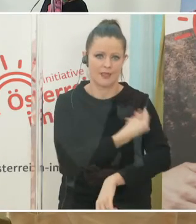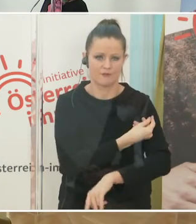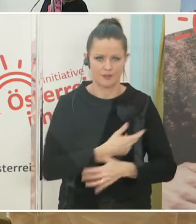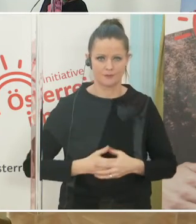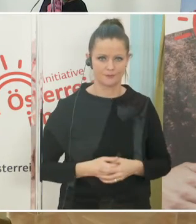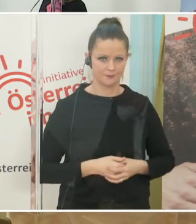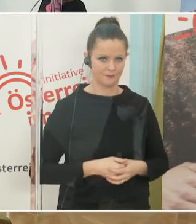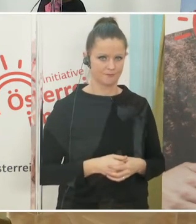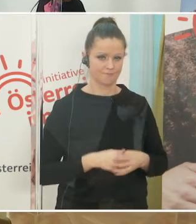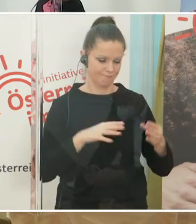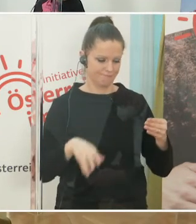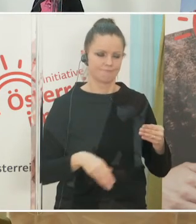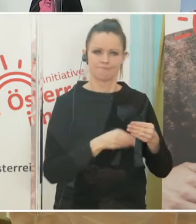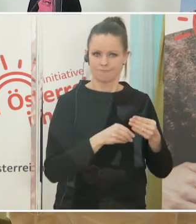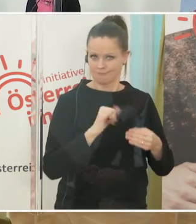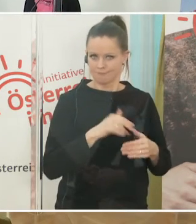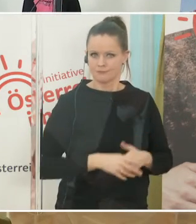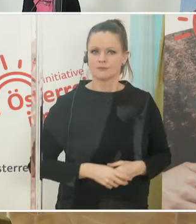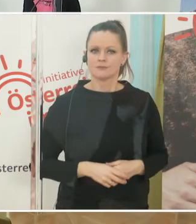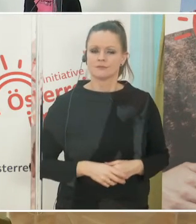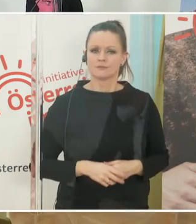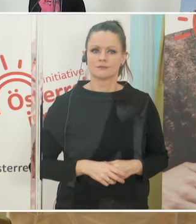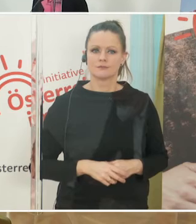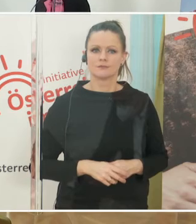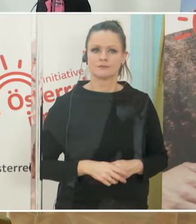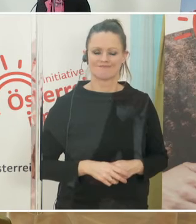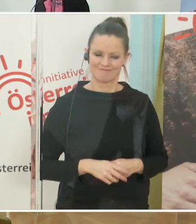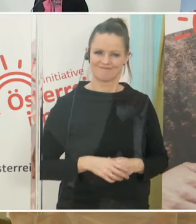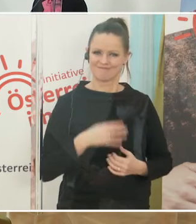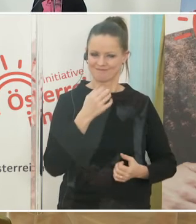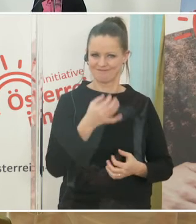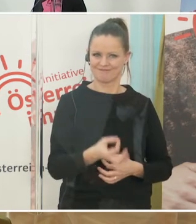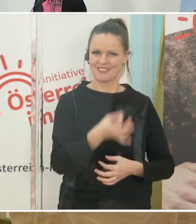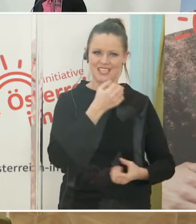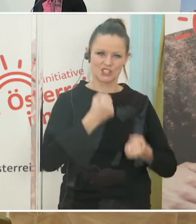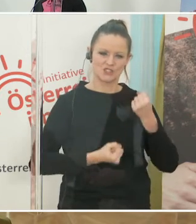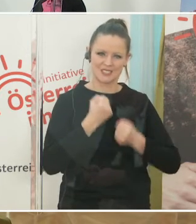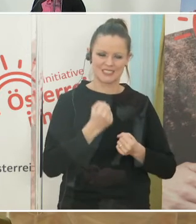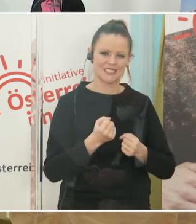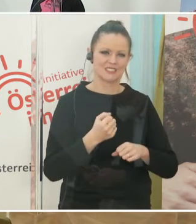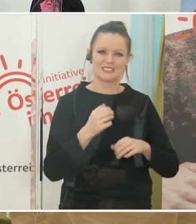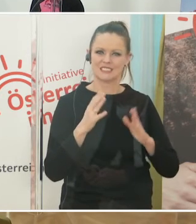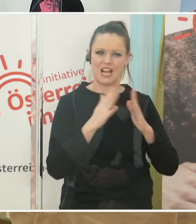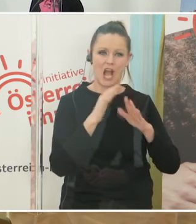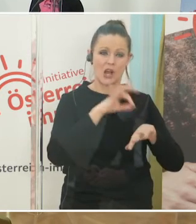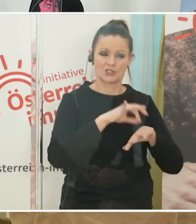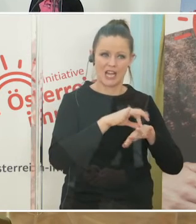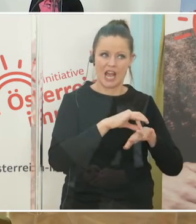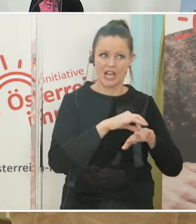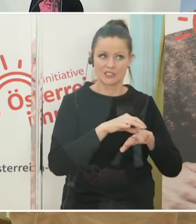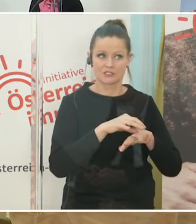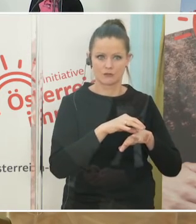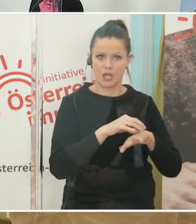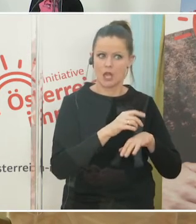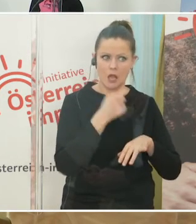Dann darf ich anschließen. Die Frage ist schwierig, wie geschlossen Hausärztinnen und Hausärzte sind. Ich glaube aber,